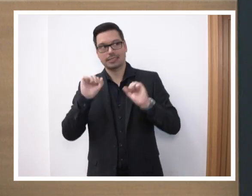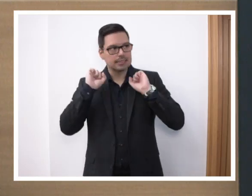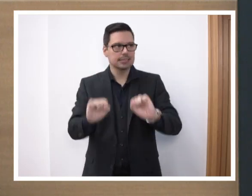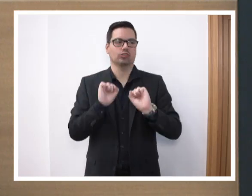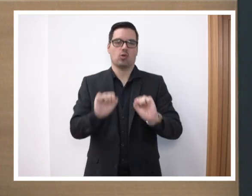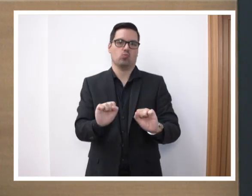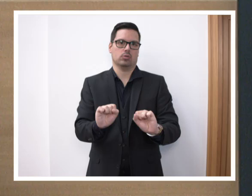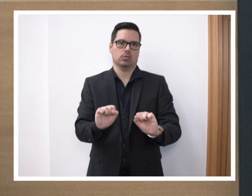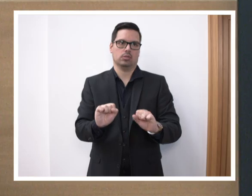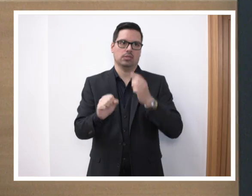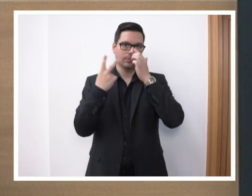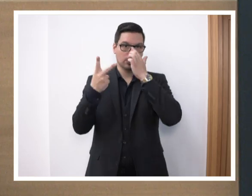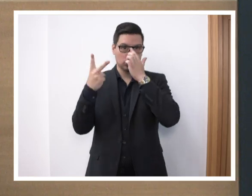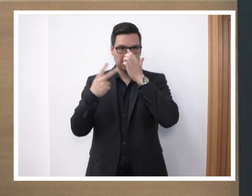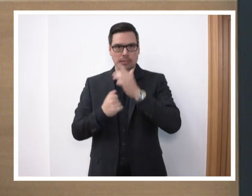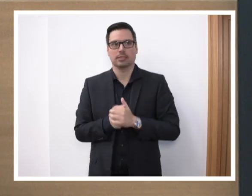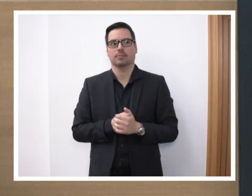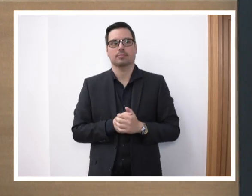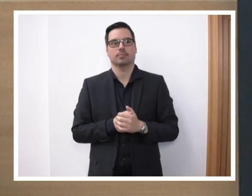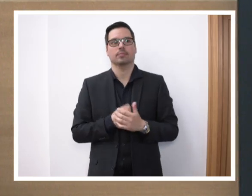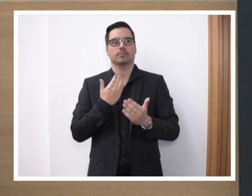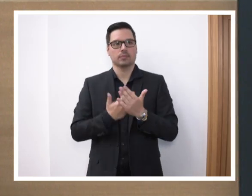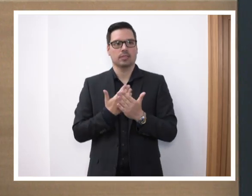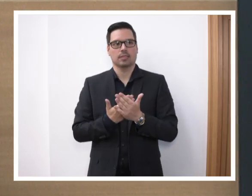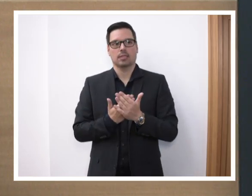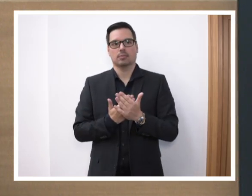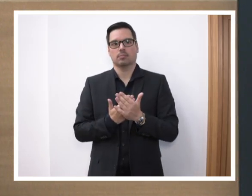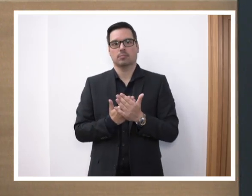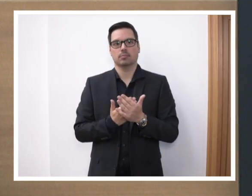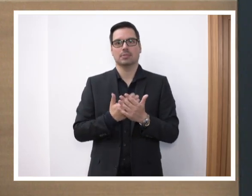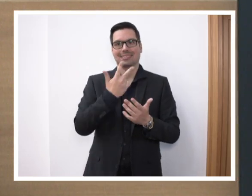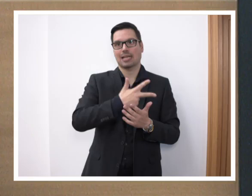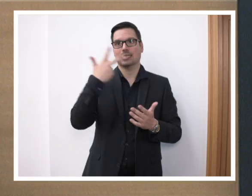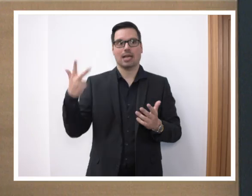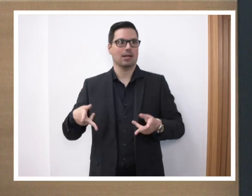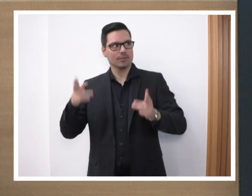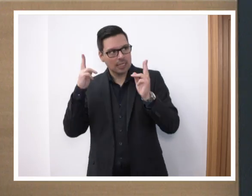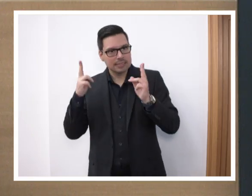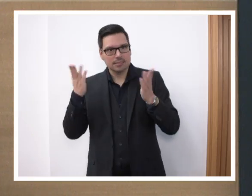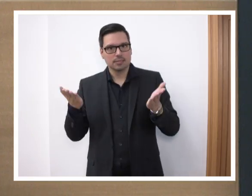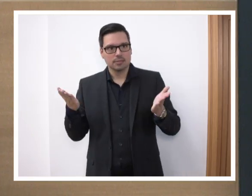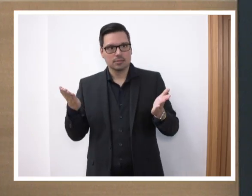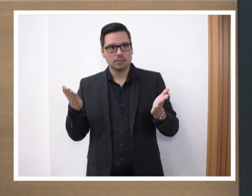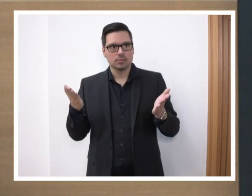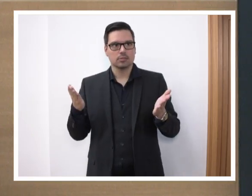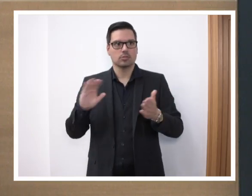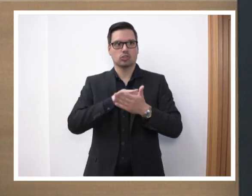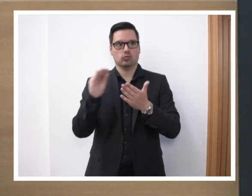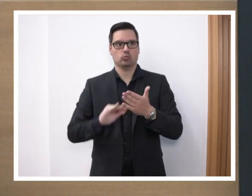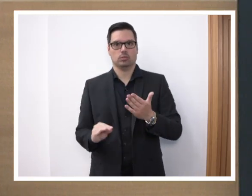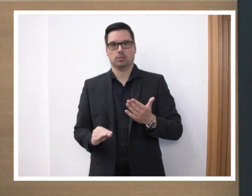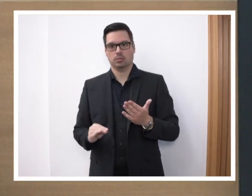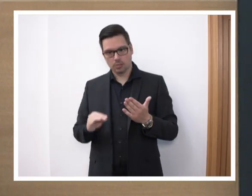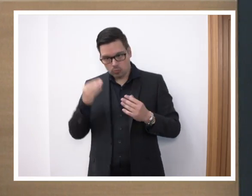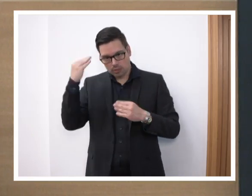ist das A und O hier. Und deshalb gibt es diese Frist von drei Jahren, Herr Dörr, die Sie streichen müssen. Die Schule muss mit dem Zeitpunkt